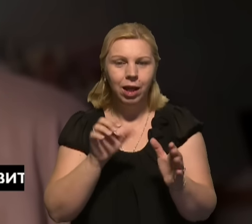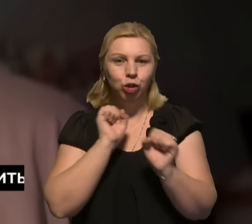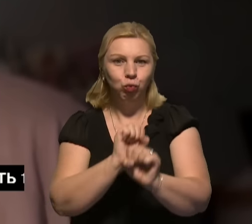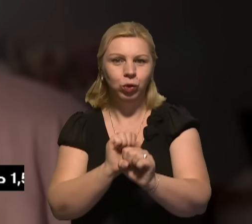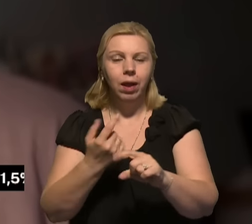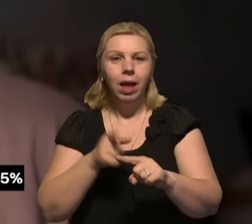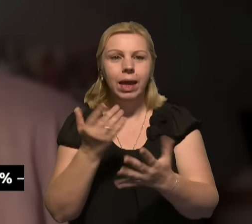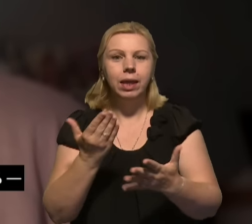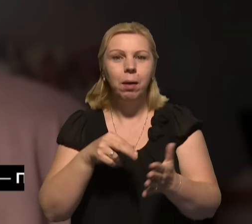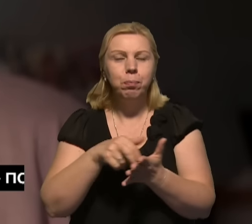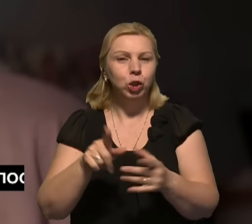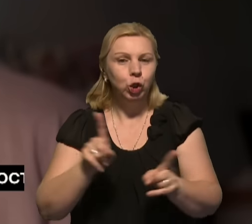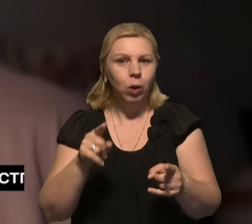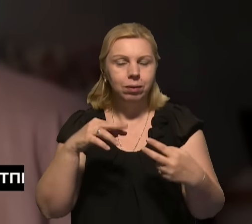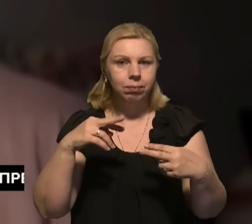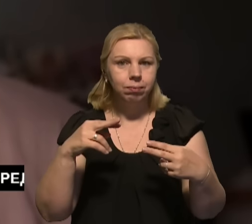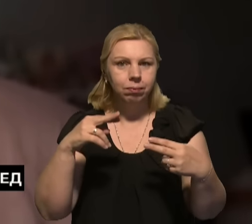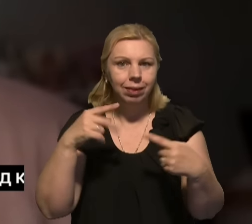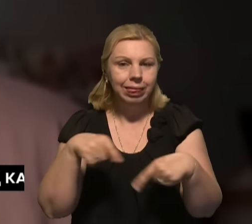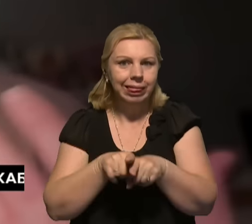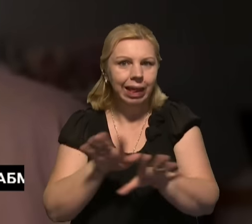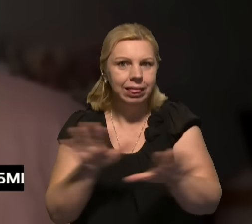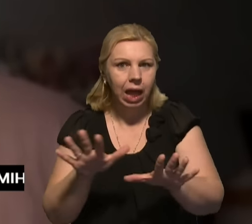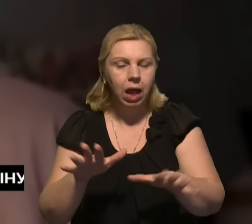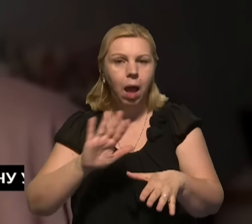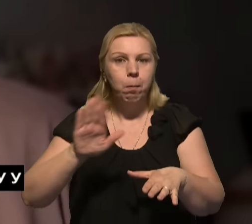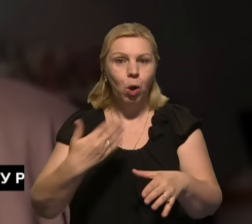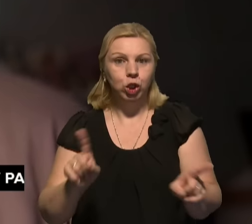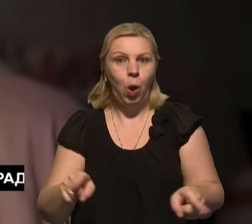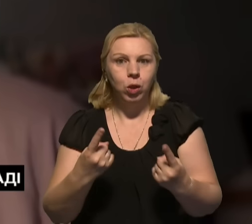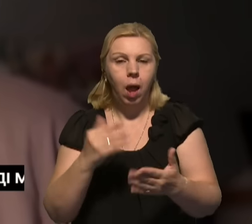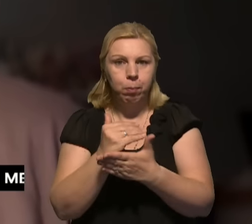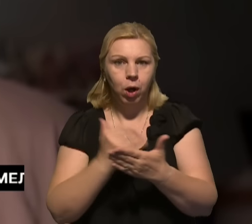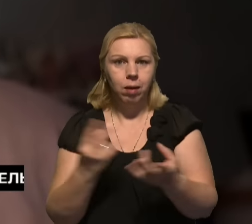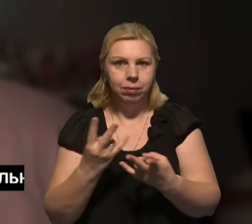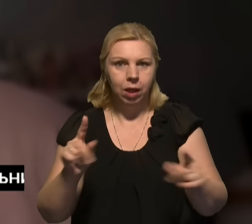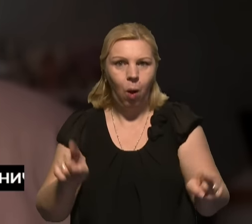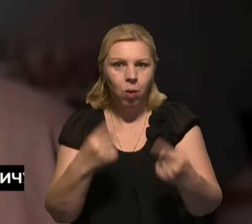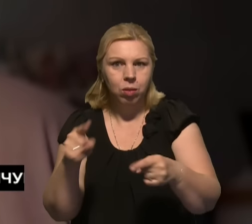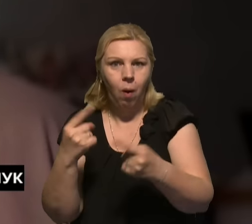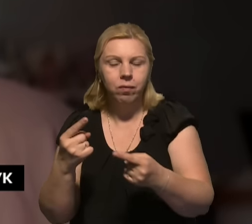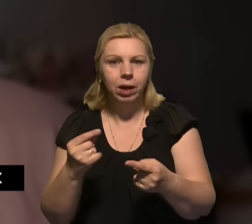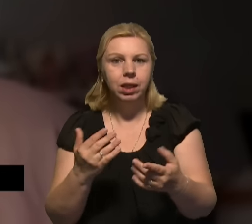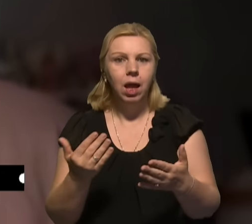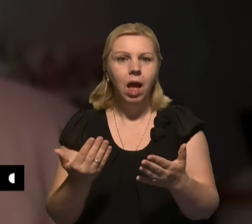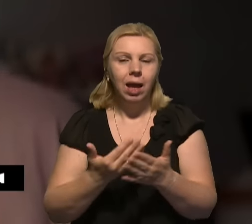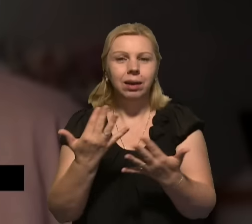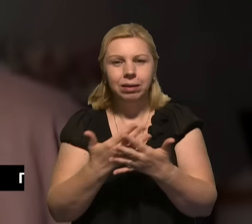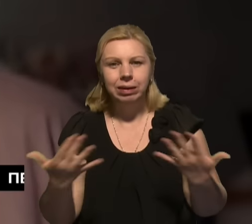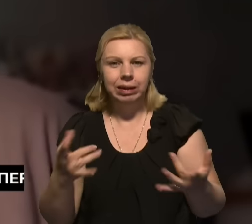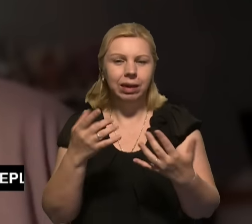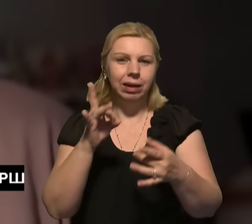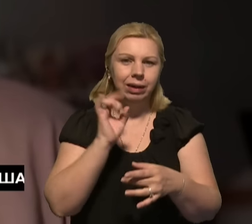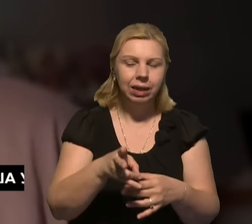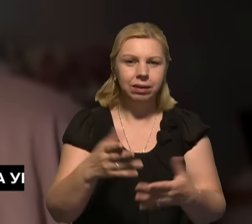пішло щось не так, після оновлення, а програми потребують оновлення, щоб знати про різні ризики,